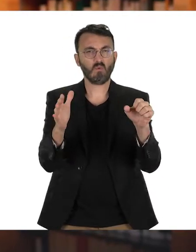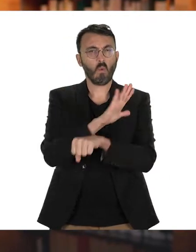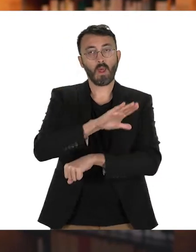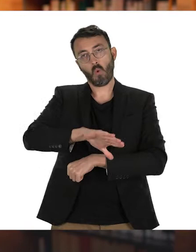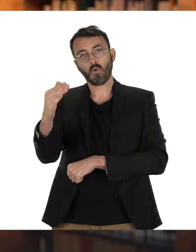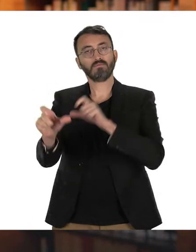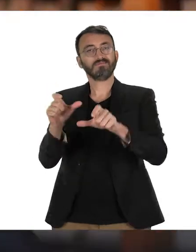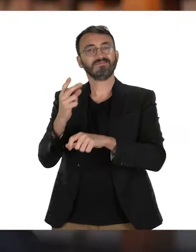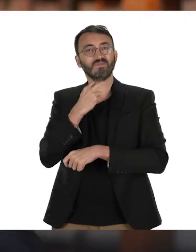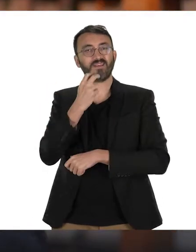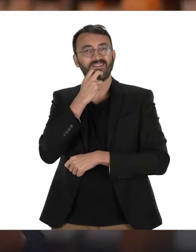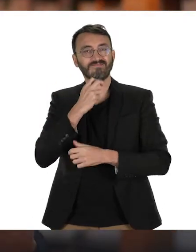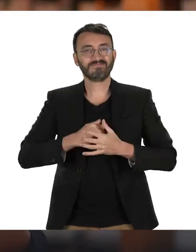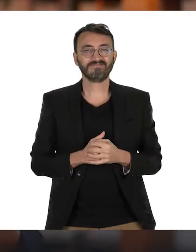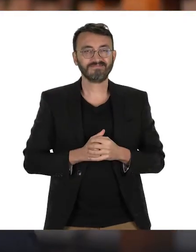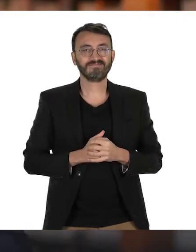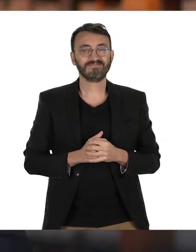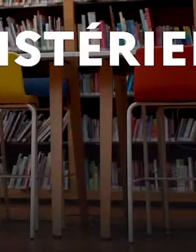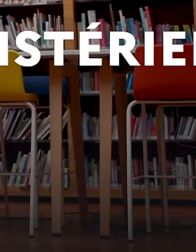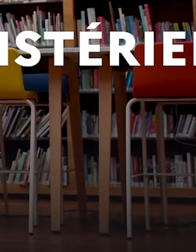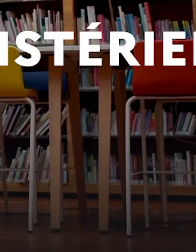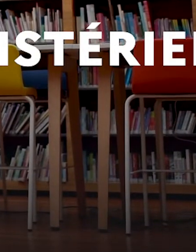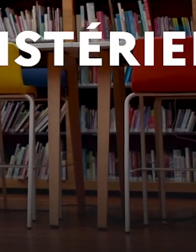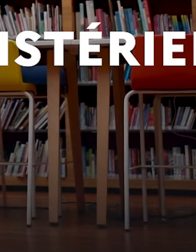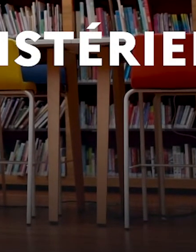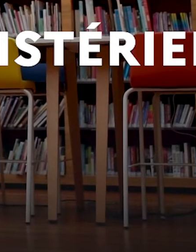citoyen comparable à celle de tous les autres citoyens.